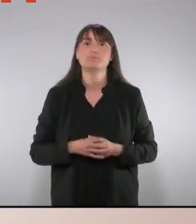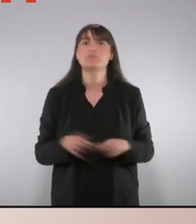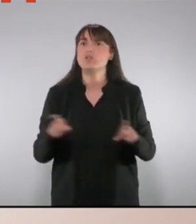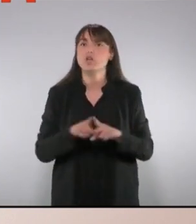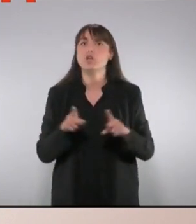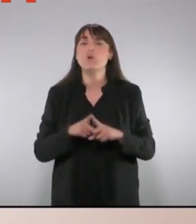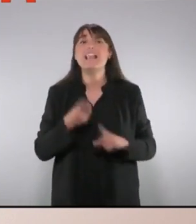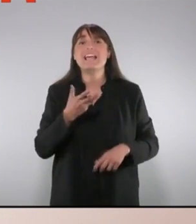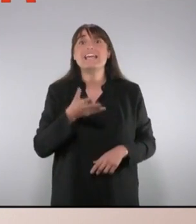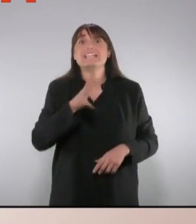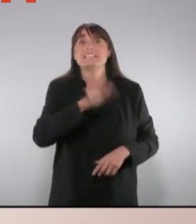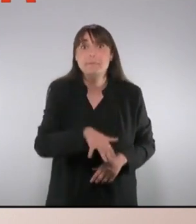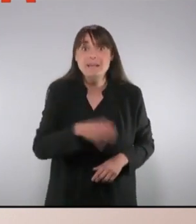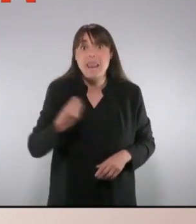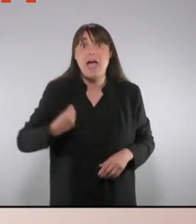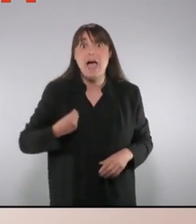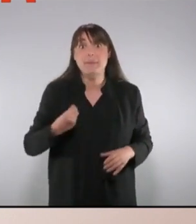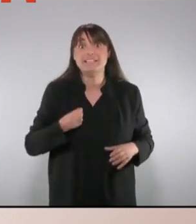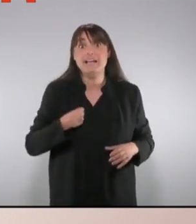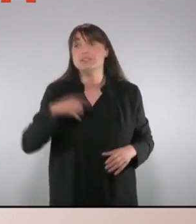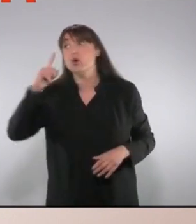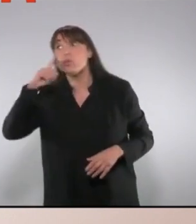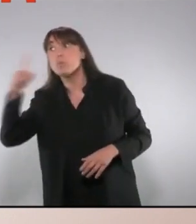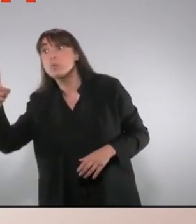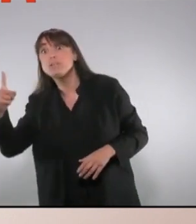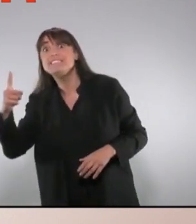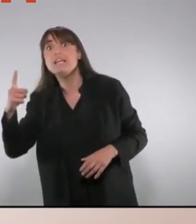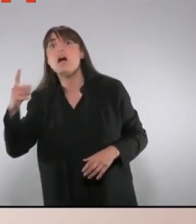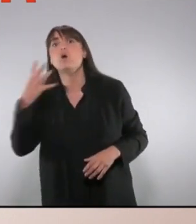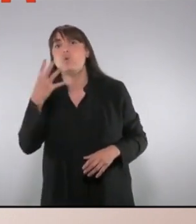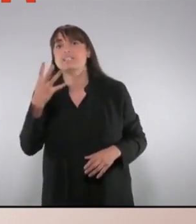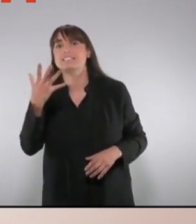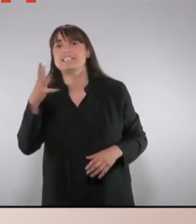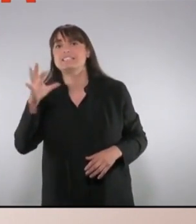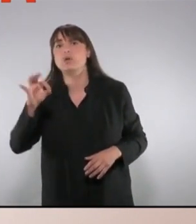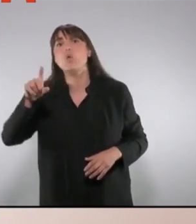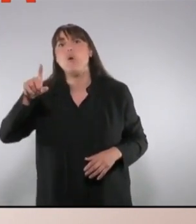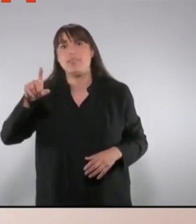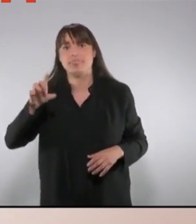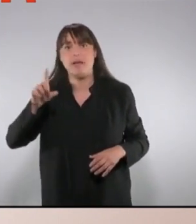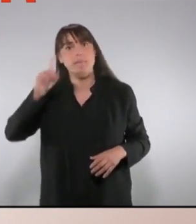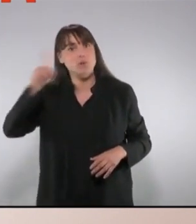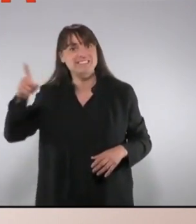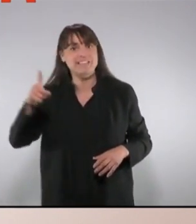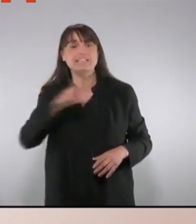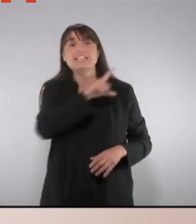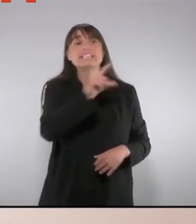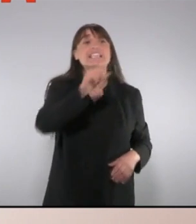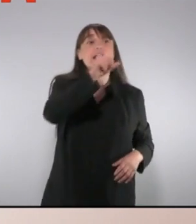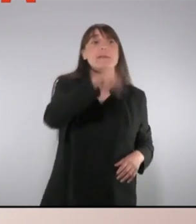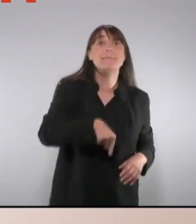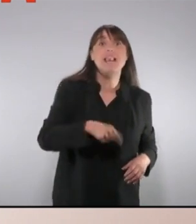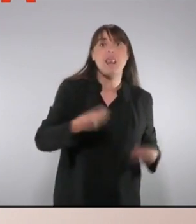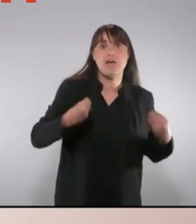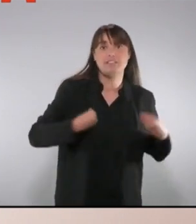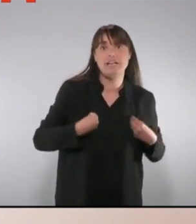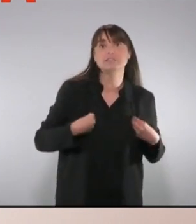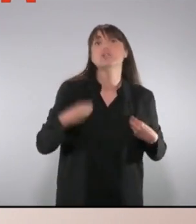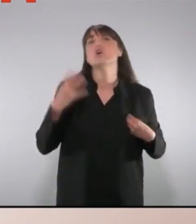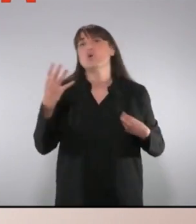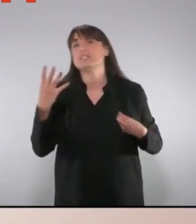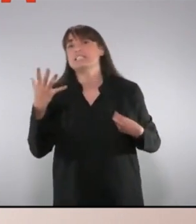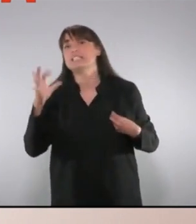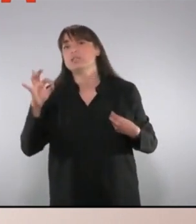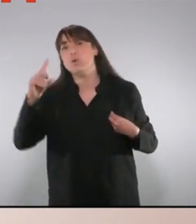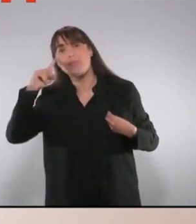.000 habitants d'agents de policia a Catalunya està sobre els 450 agents per cada 100.000 habitants. Això suposa en